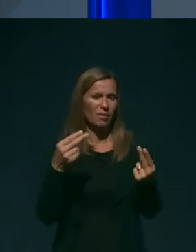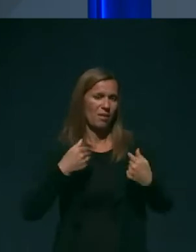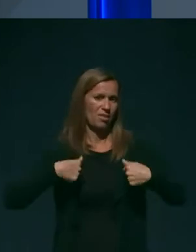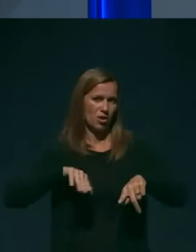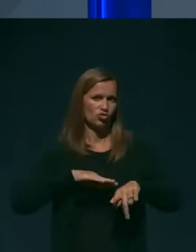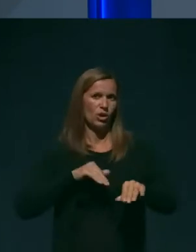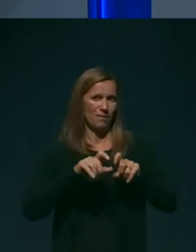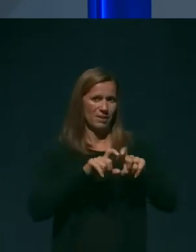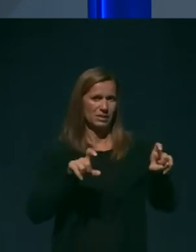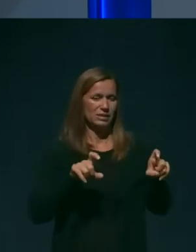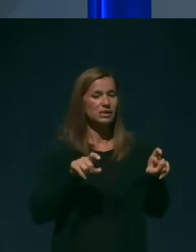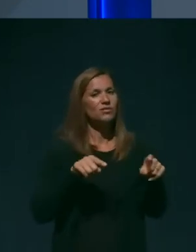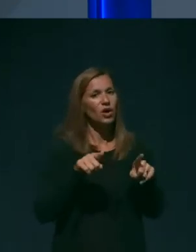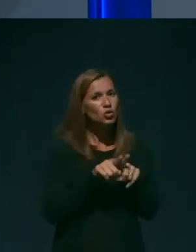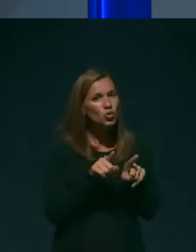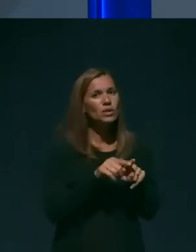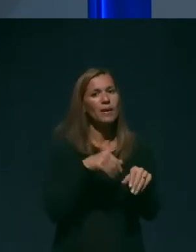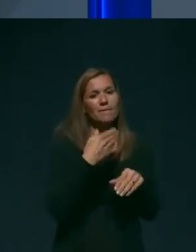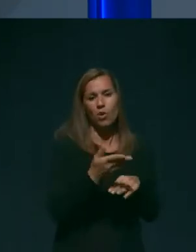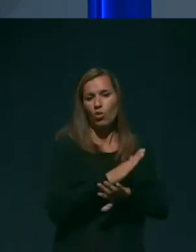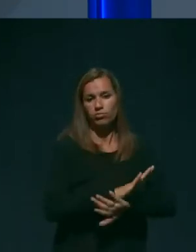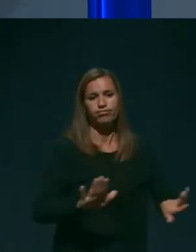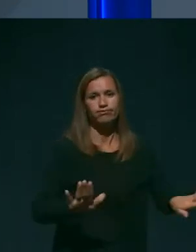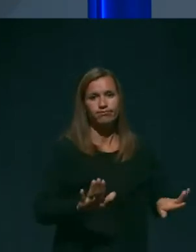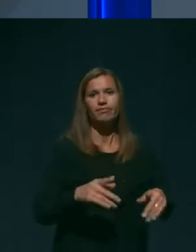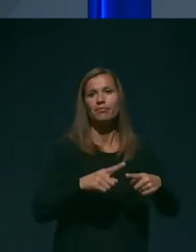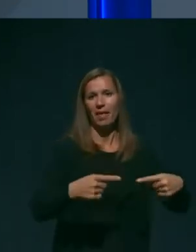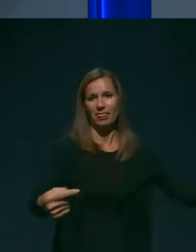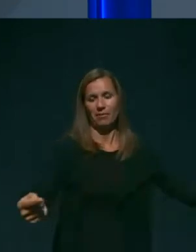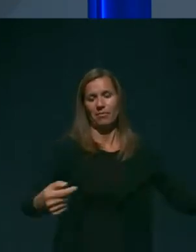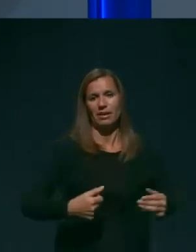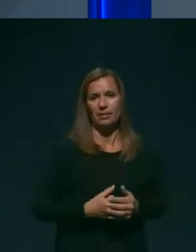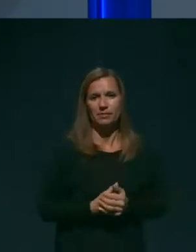tudi po izteku te pandemije. Hvala.